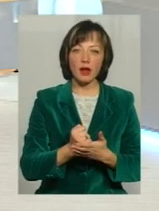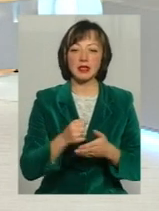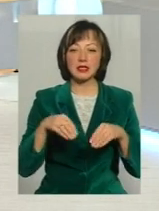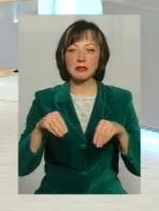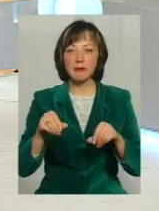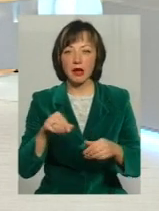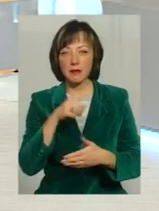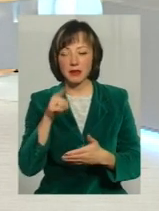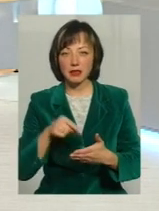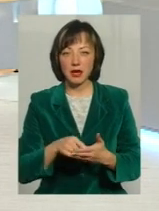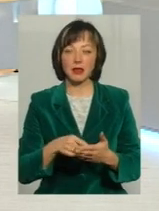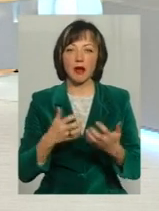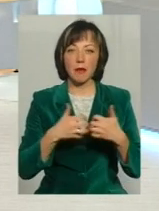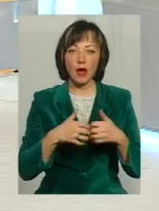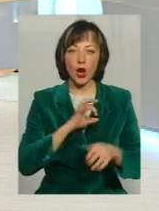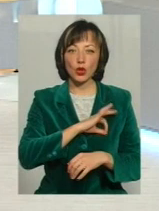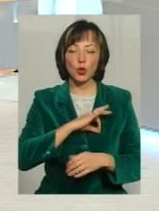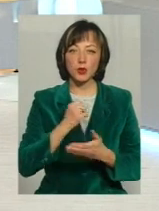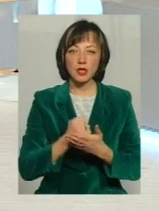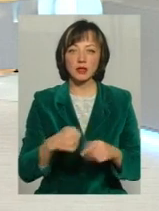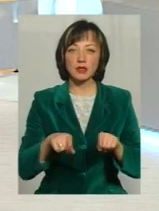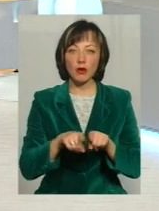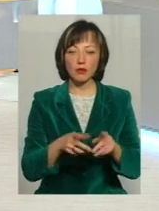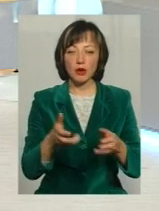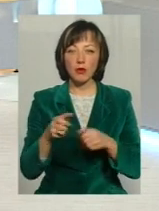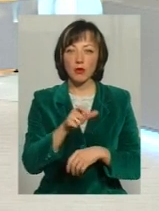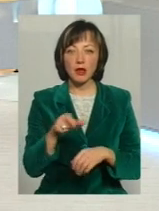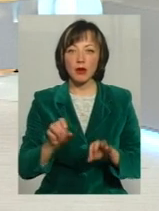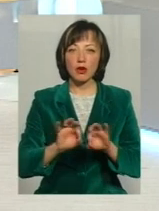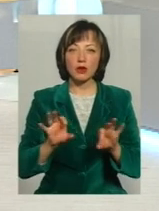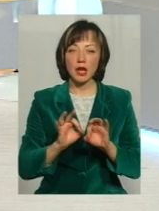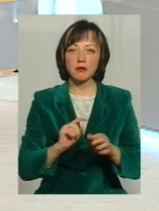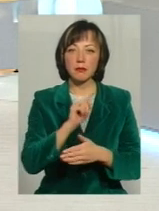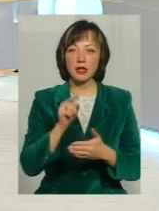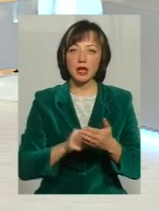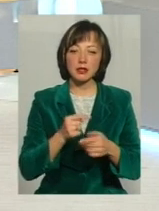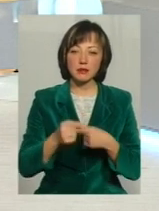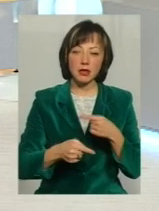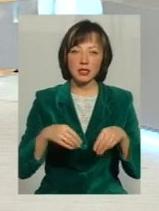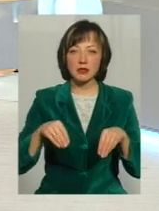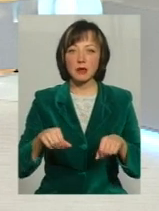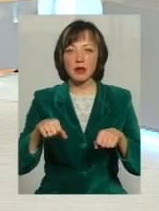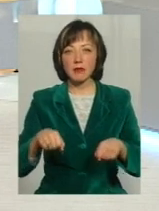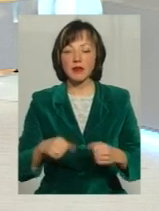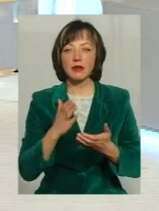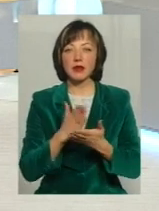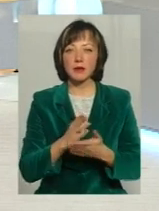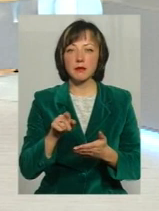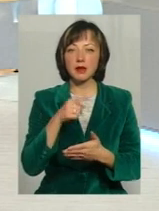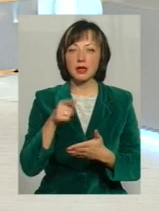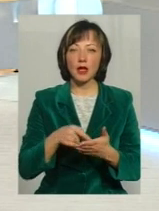апарату юстиції Депроводний прийом громадян розказує питання щодо спадщини, щодо земельних прав, там де є питання